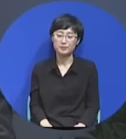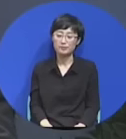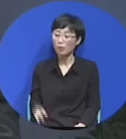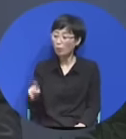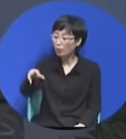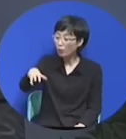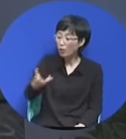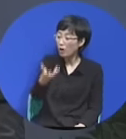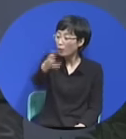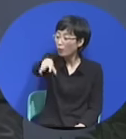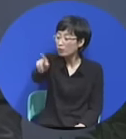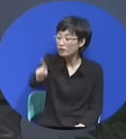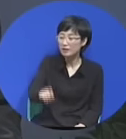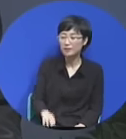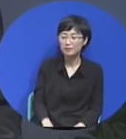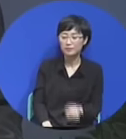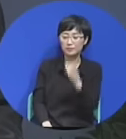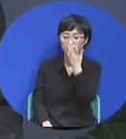어디로 여우냐 물었습니다